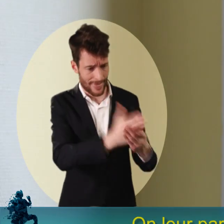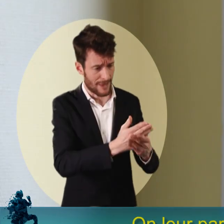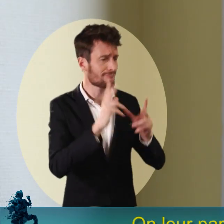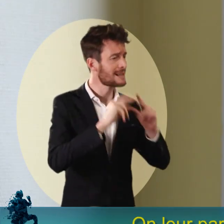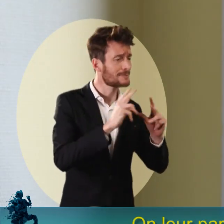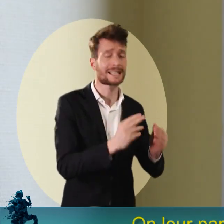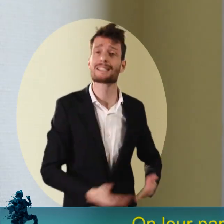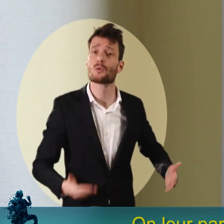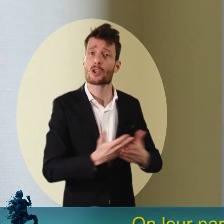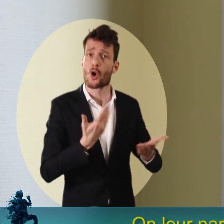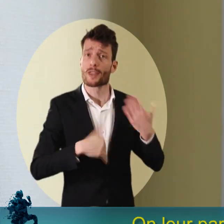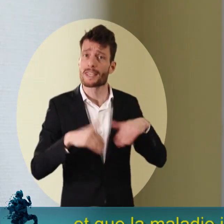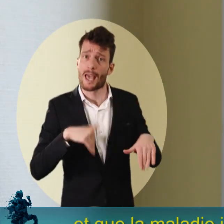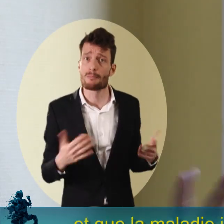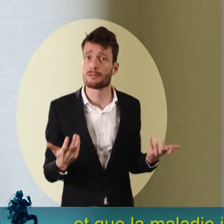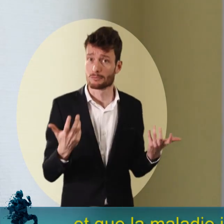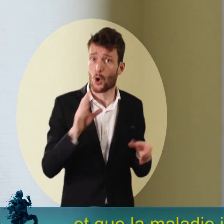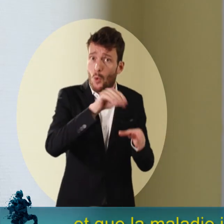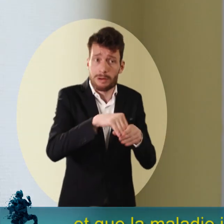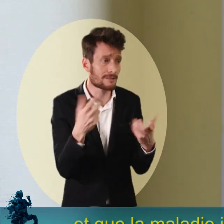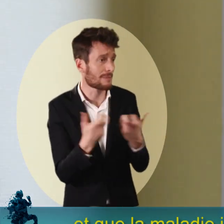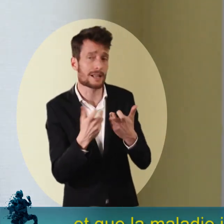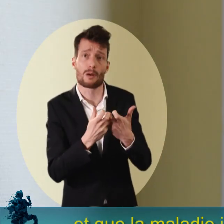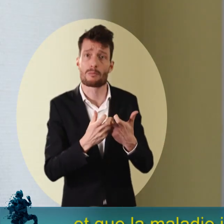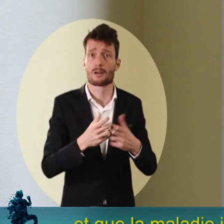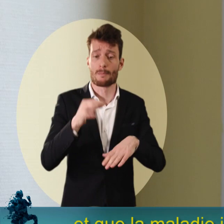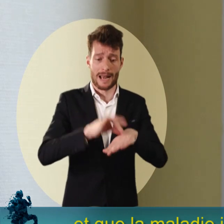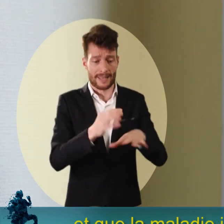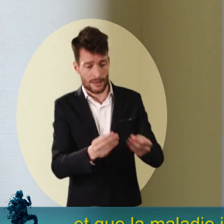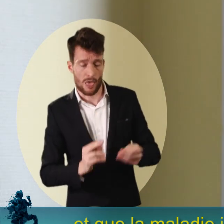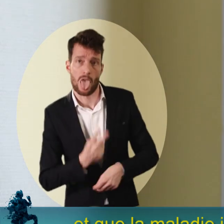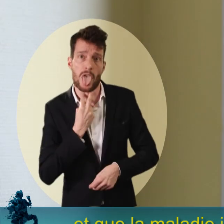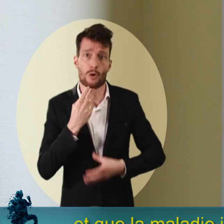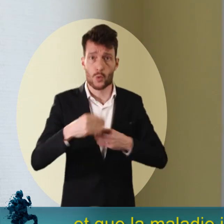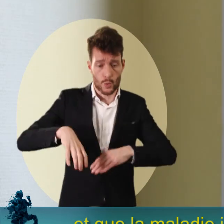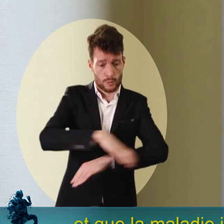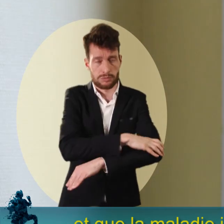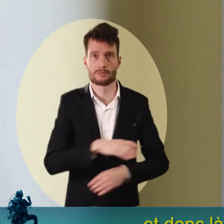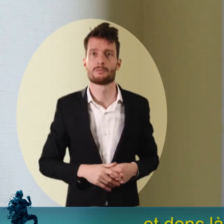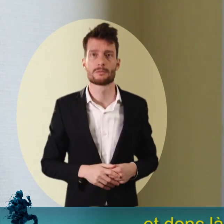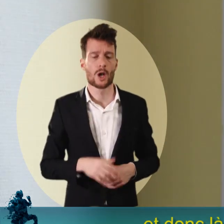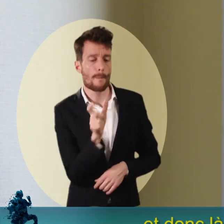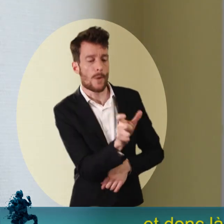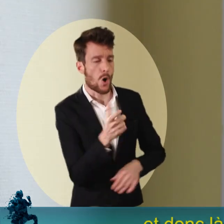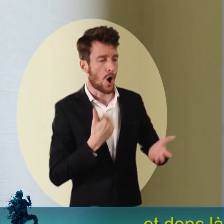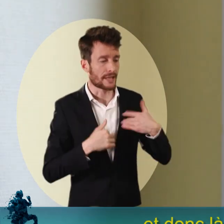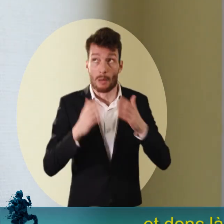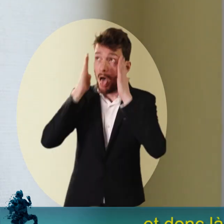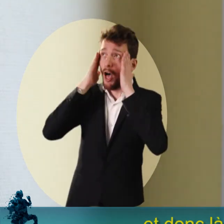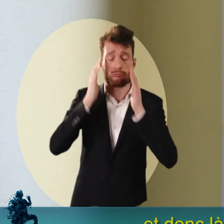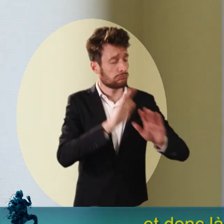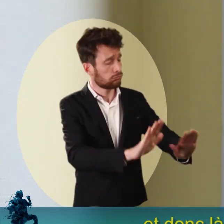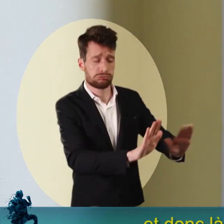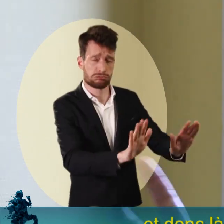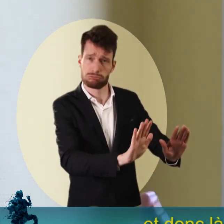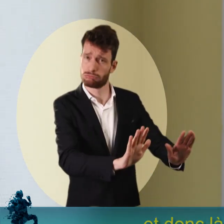On leur parle effectivement de la situation de handicap et que la maladie invalidante ou le bras cassé, c'est une situation de handicap. Et donc là, on désacralise